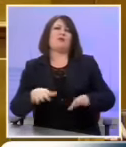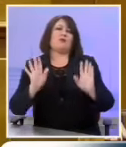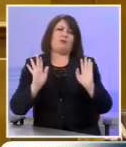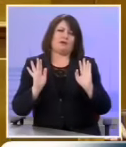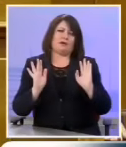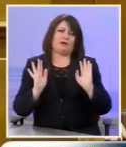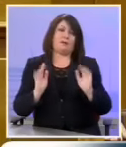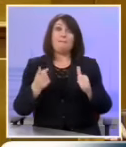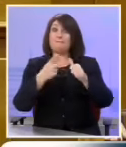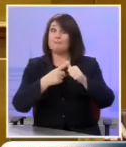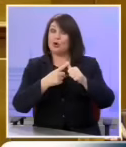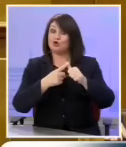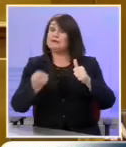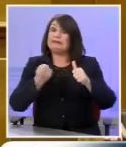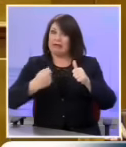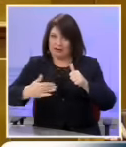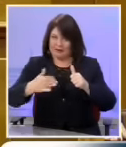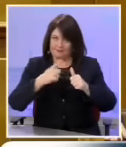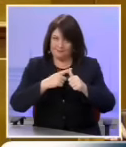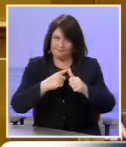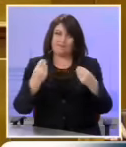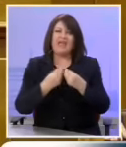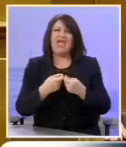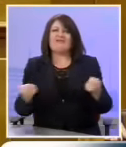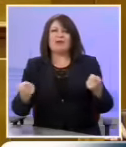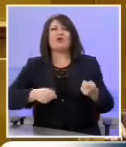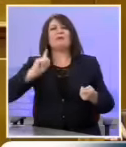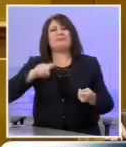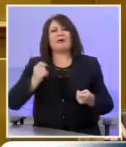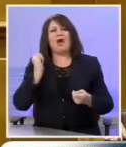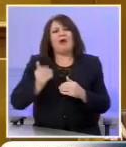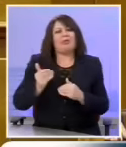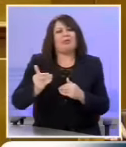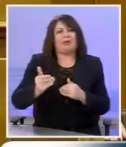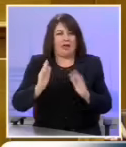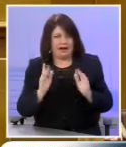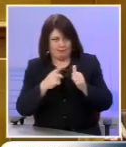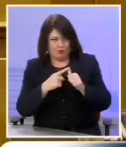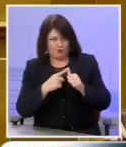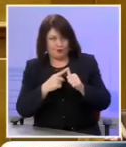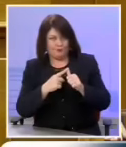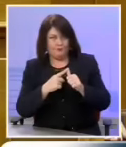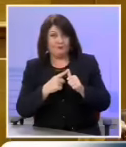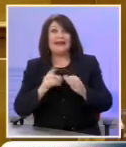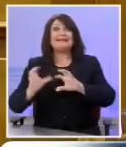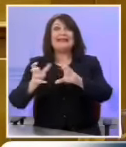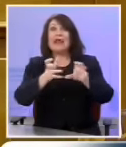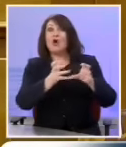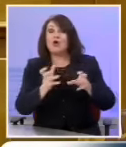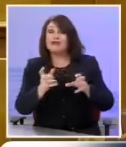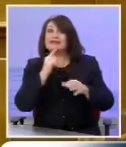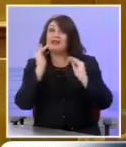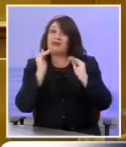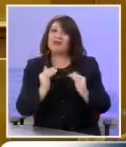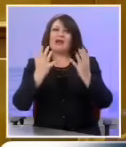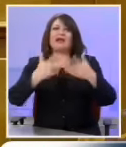Πρώτη εκδοχή. Δεν εφαρμόζεται ή καθυστερεί να εφαρμοστεί. Οι υφιστάμενοι σταθμοί εξακολουθούν